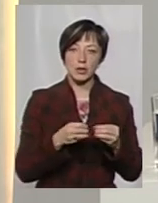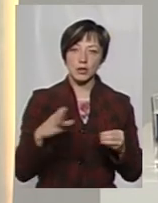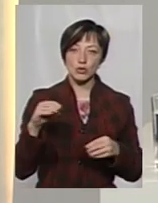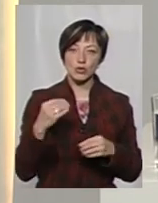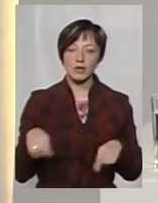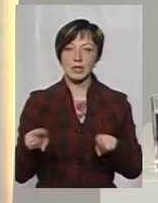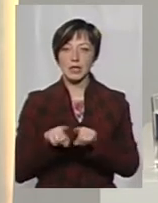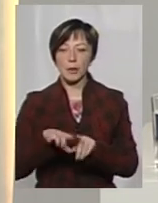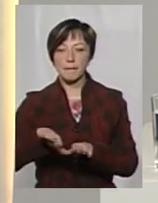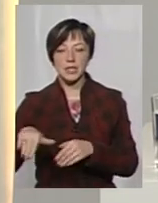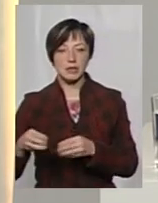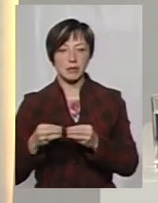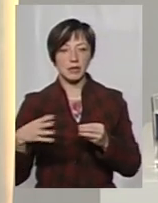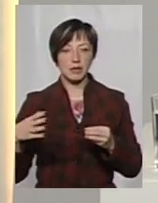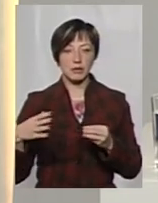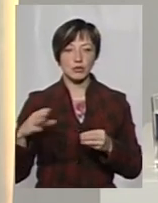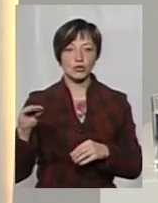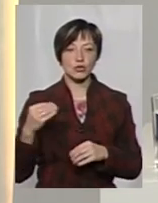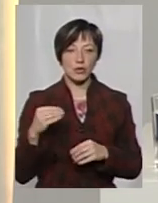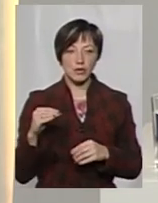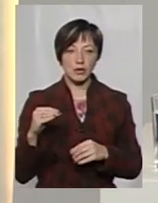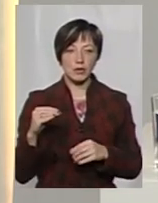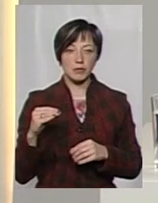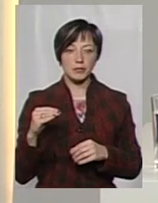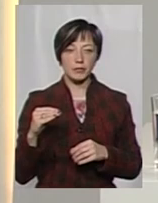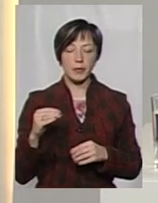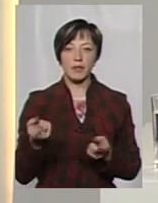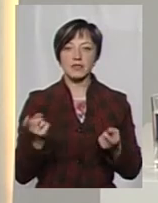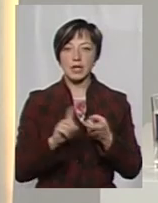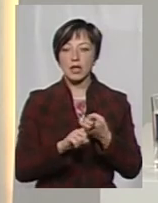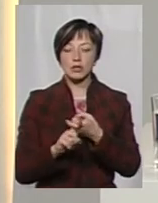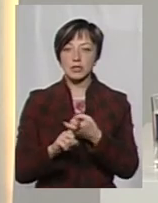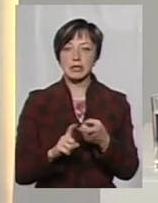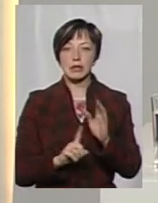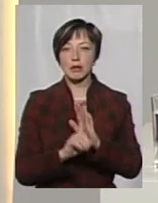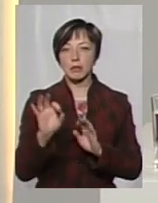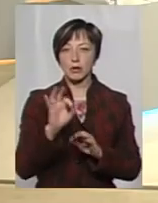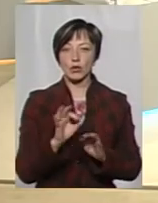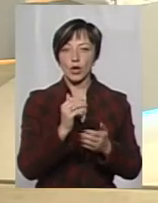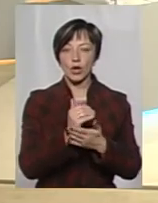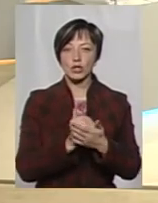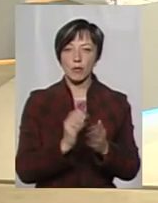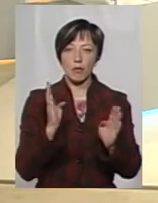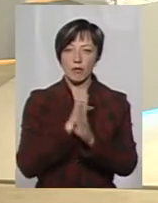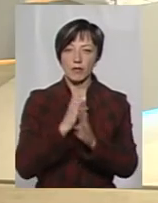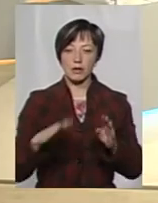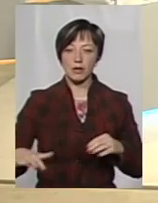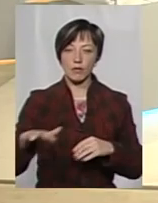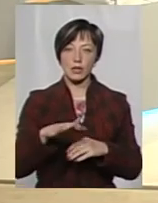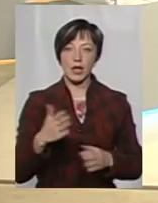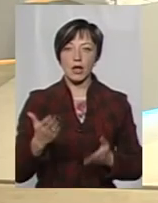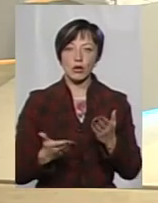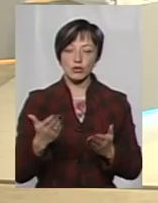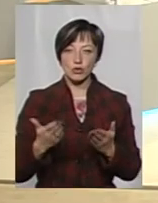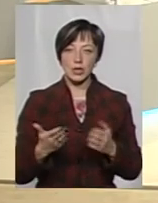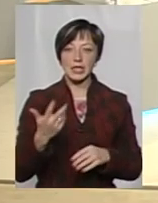жовтня, так і після 15 жовтня, в залежності від температурного режиму повітря навколишнього середовища. Якщо